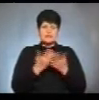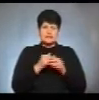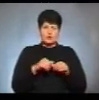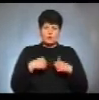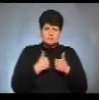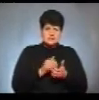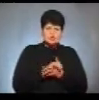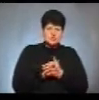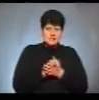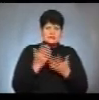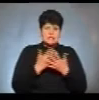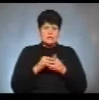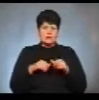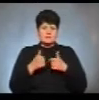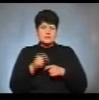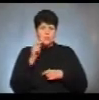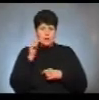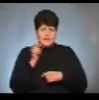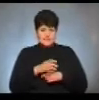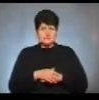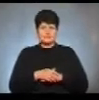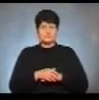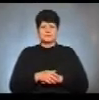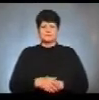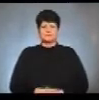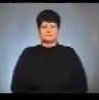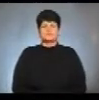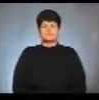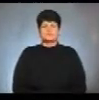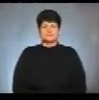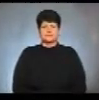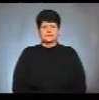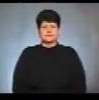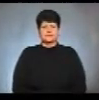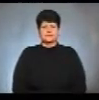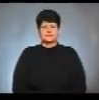кінокомісії України». Діана Ярошенко, Юрій Багрій, новини.